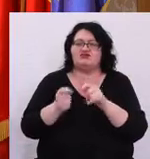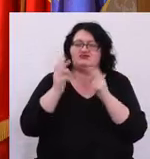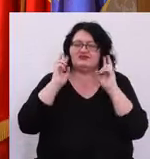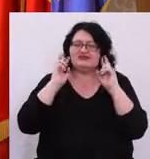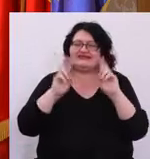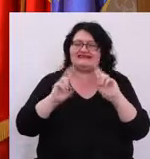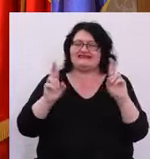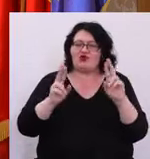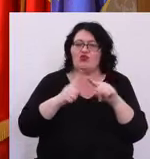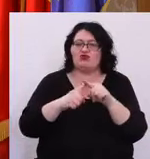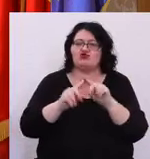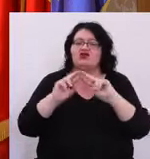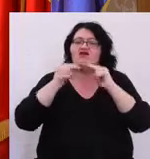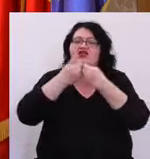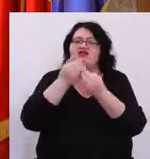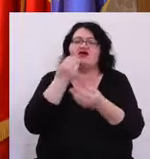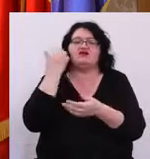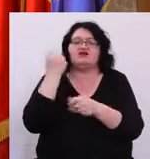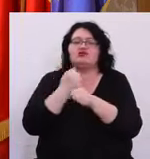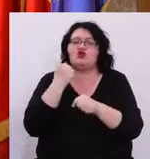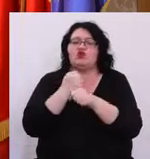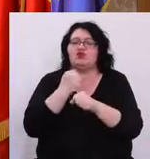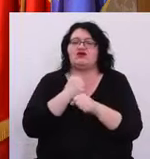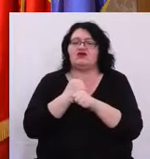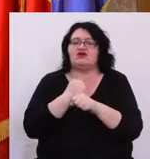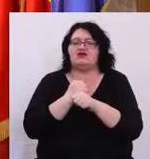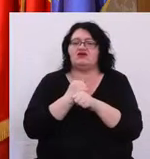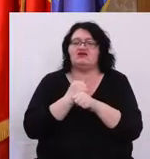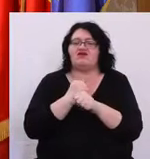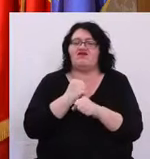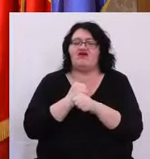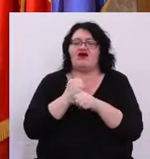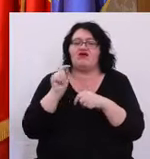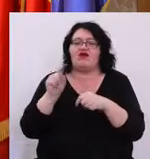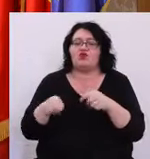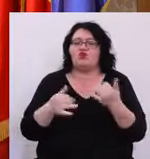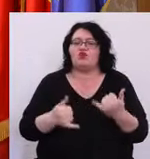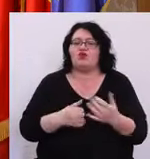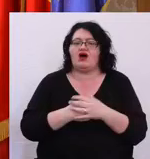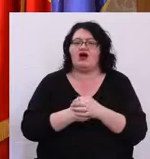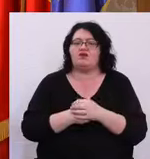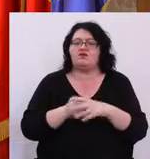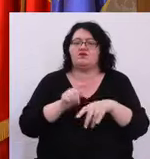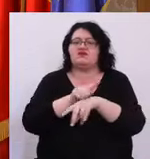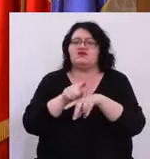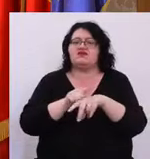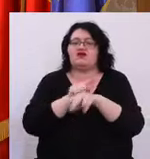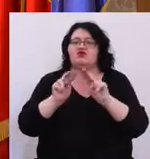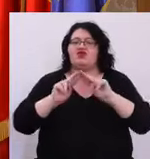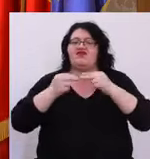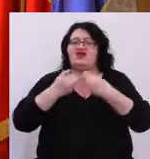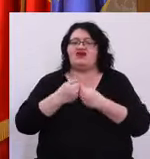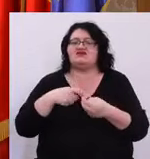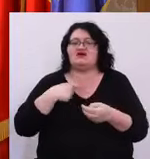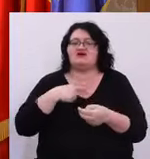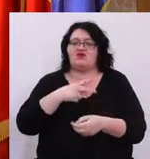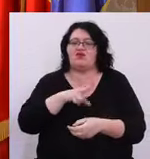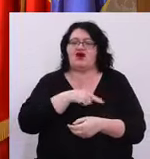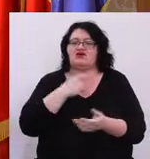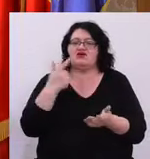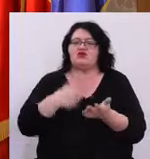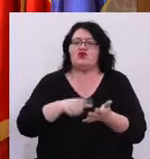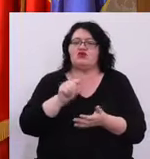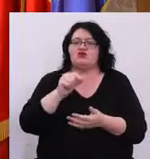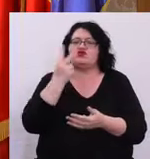șantierul va fi finalizat Ce fel de lucrări se efectuează acum Termenul de finalizare este martie